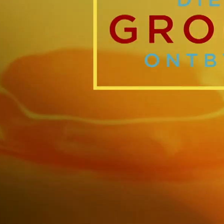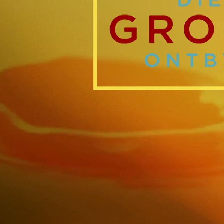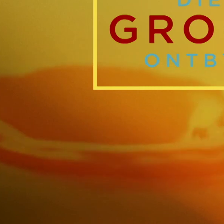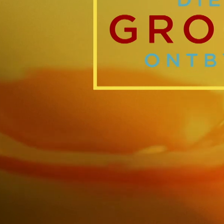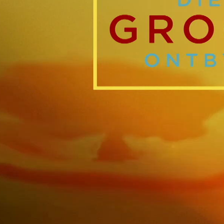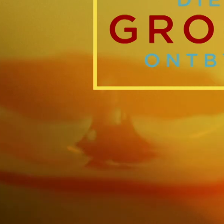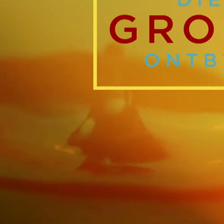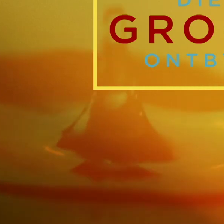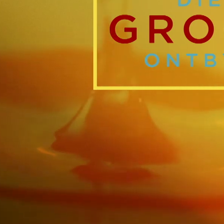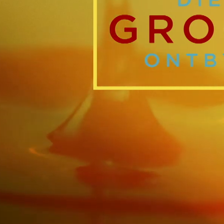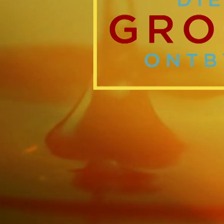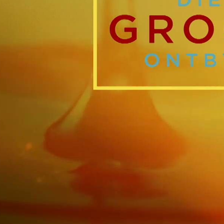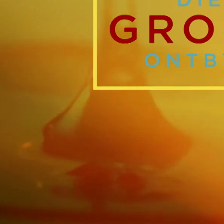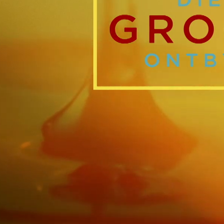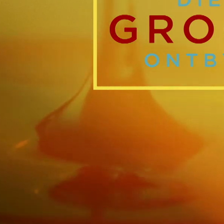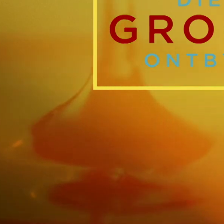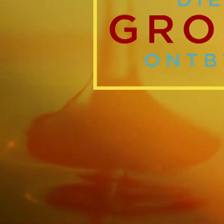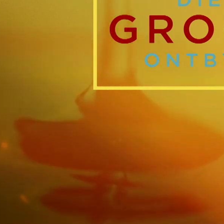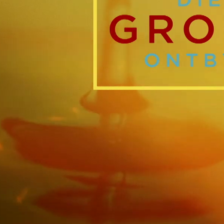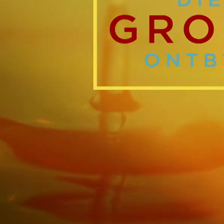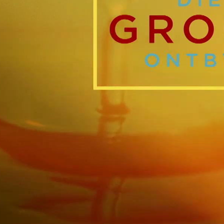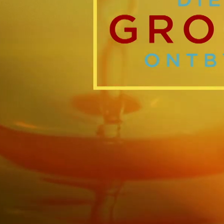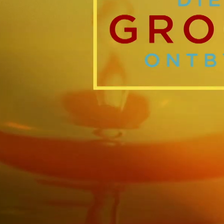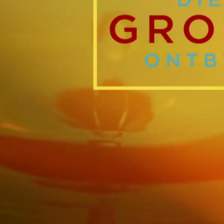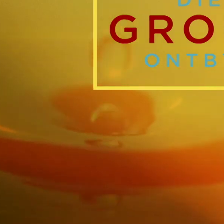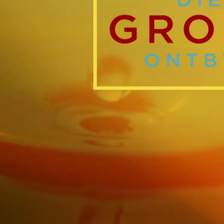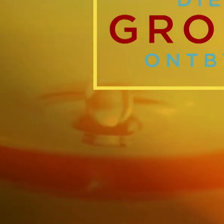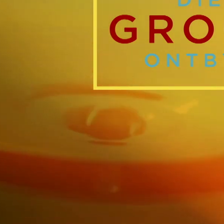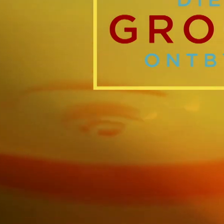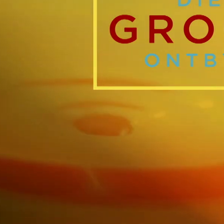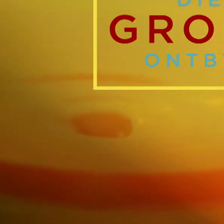God vandag direct God praat vandag nog kasih.